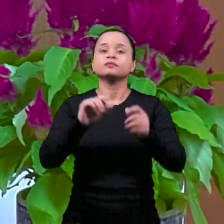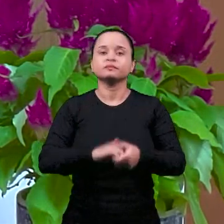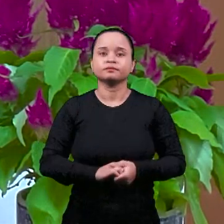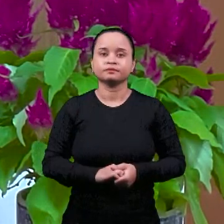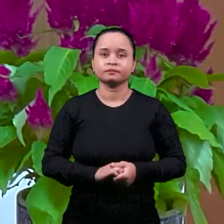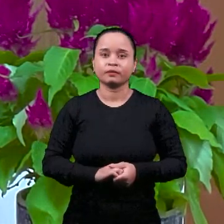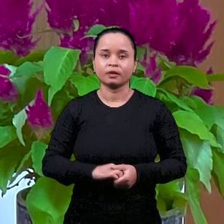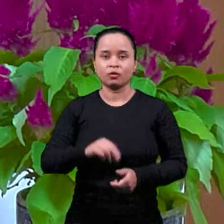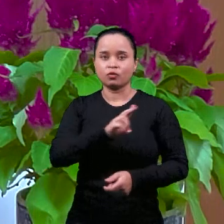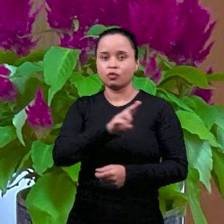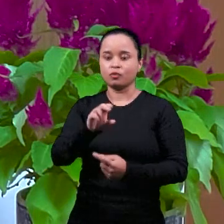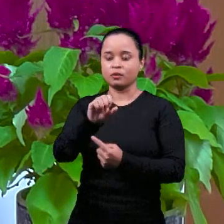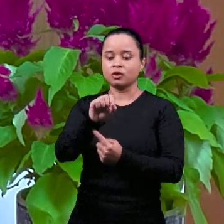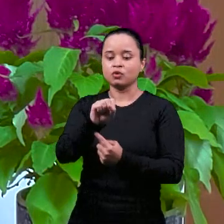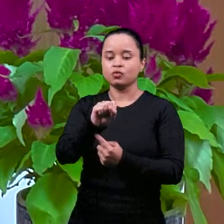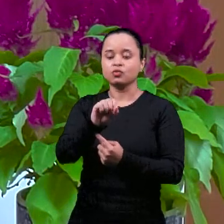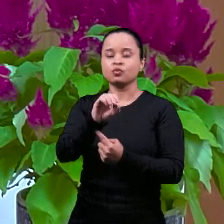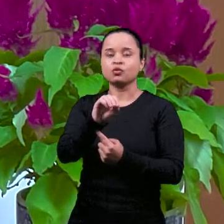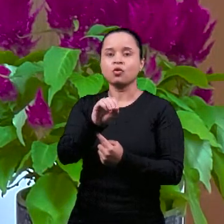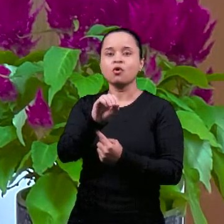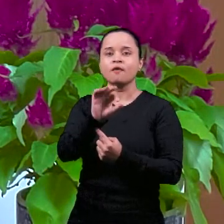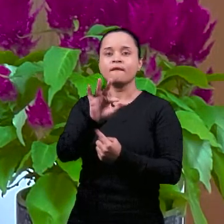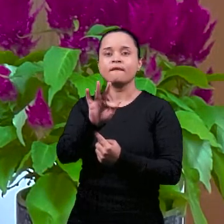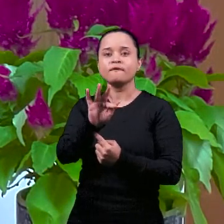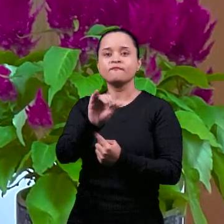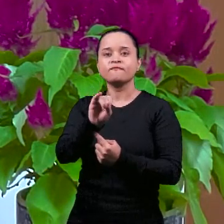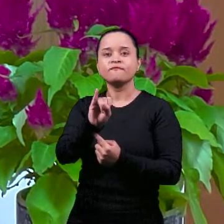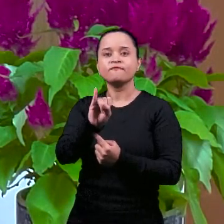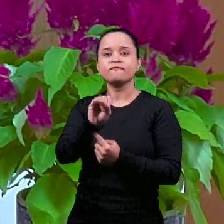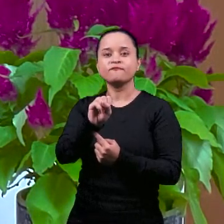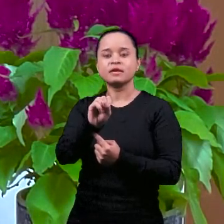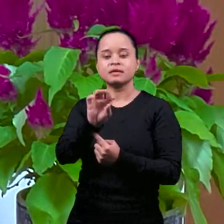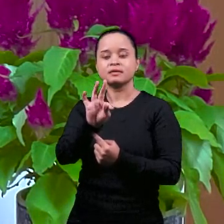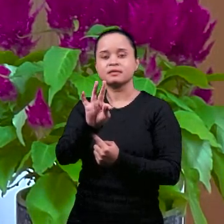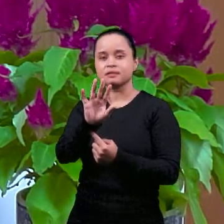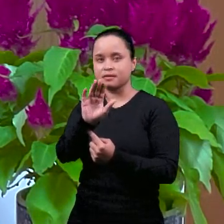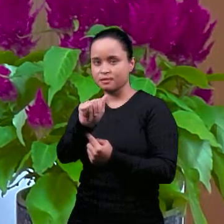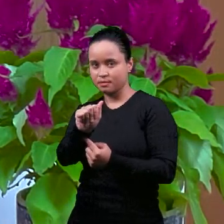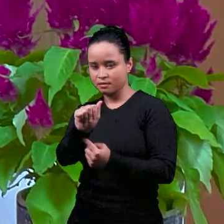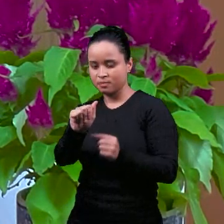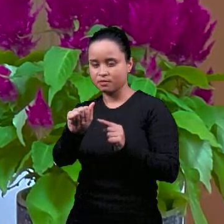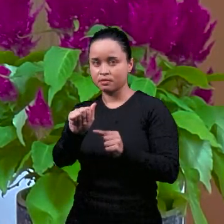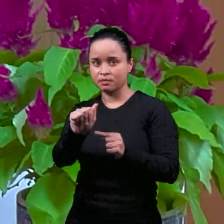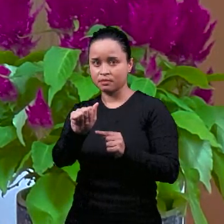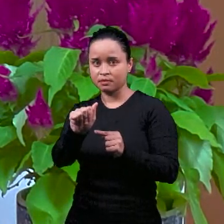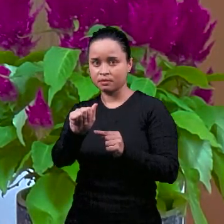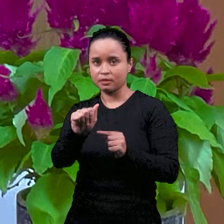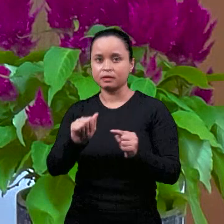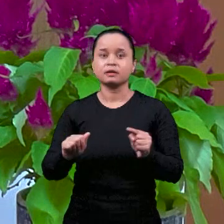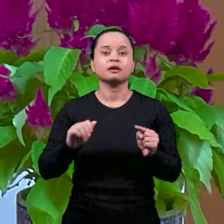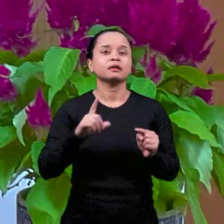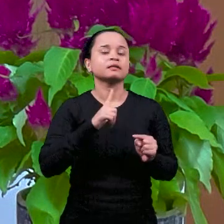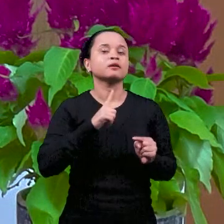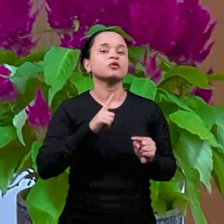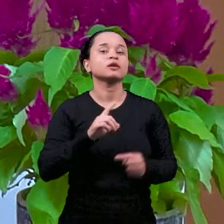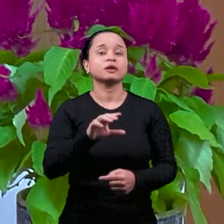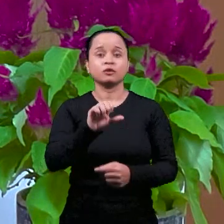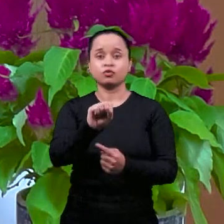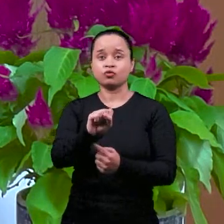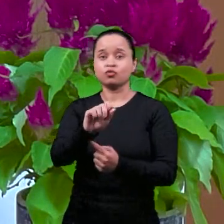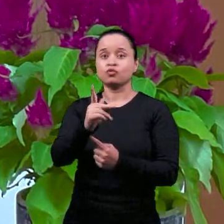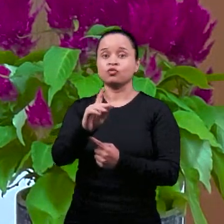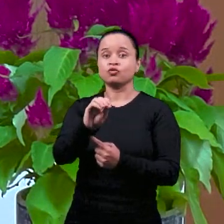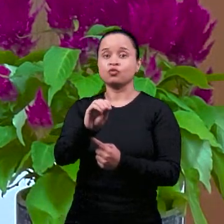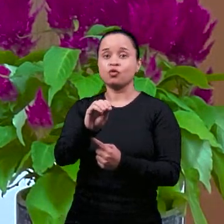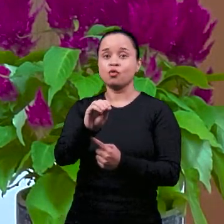Также имя происходит, у Софисты были такие. Софисты, София происходит,